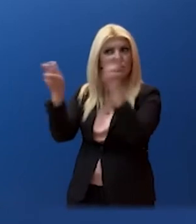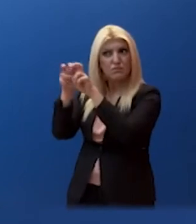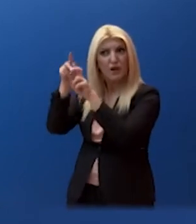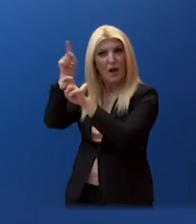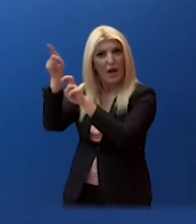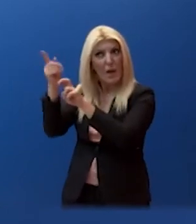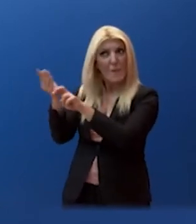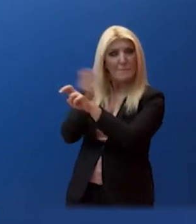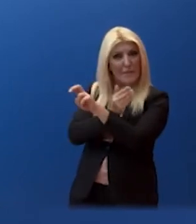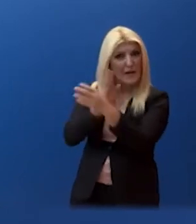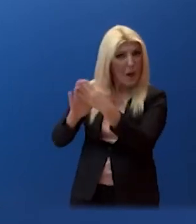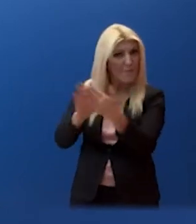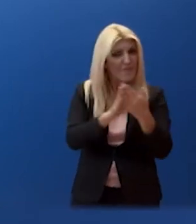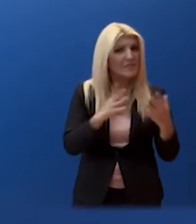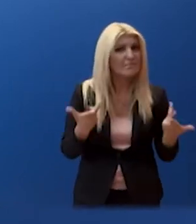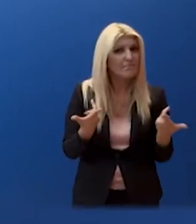Σύνοδο Κορυφής.